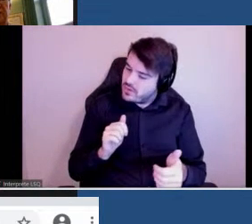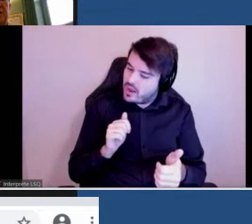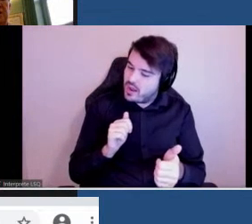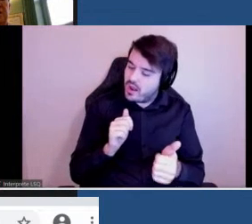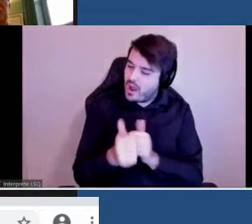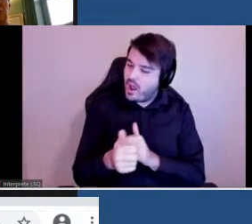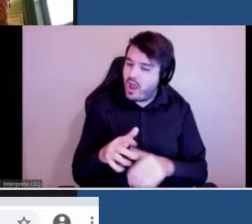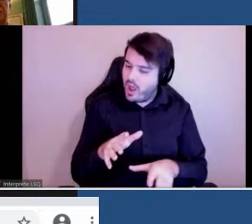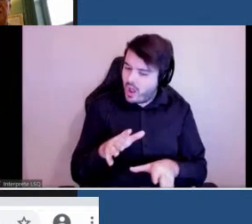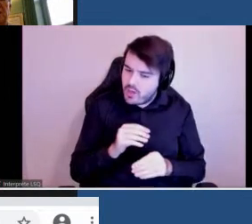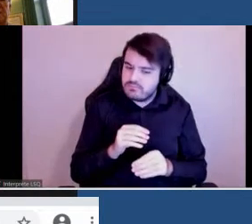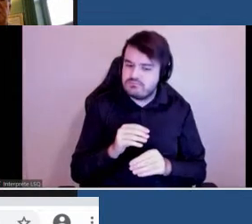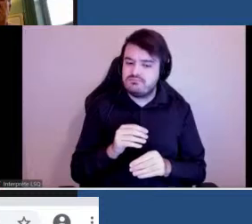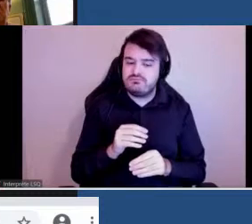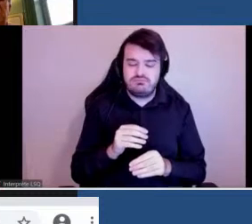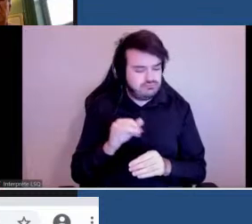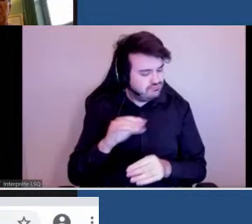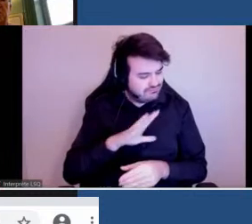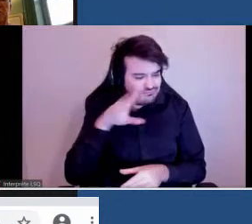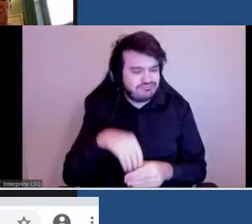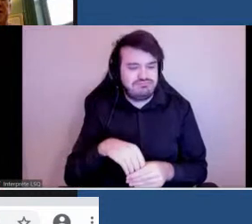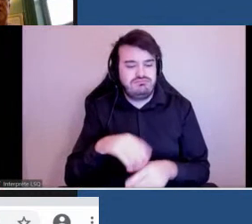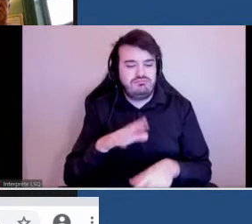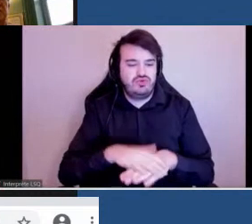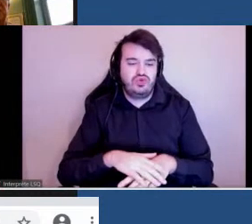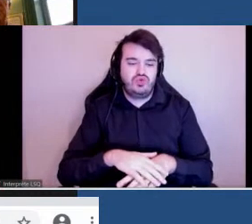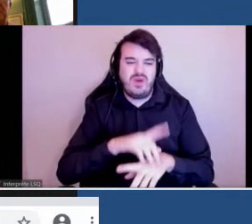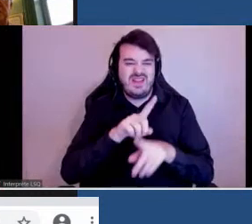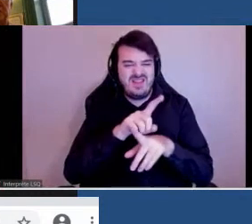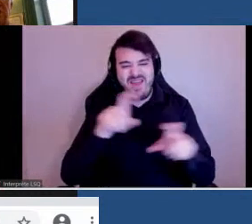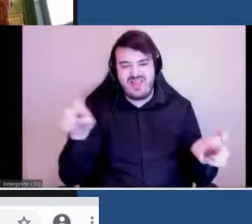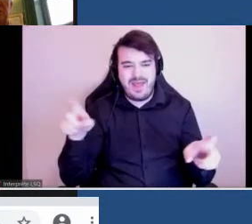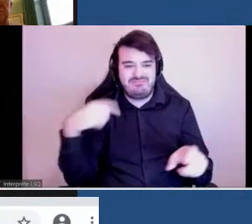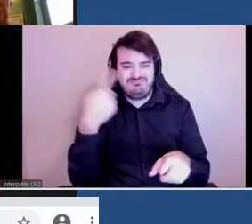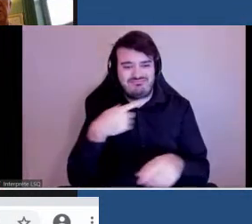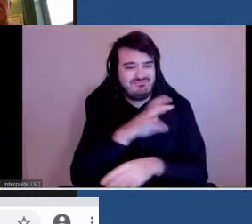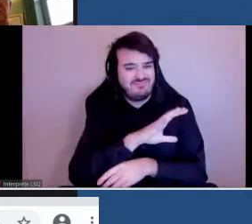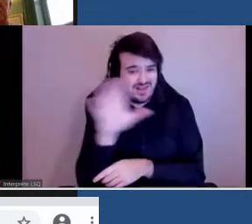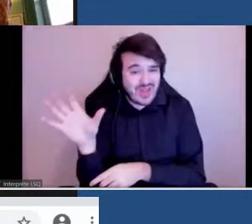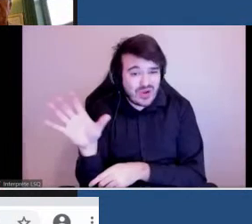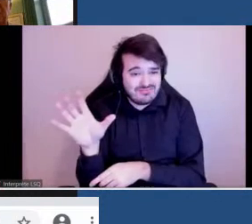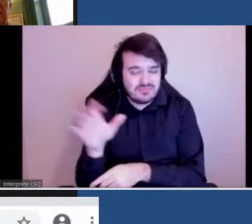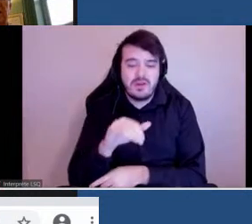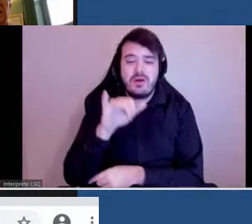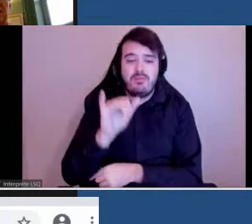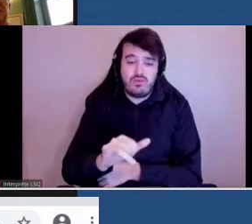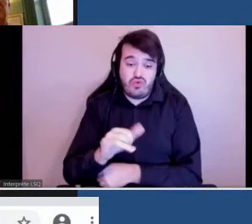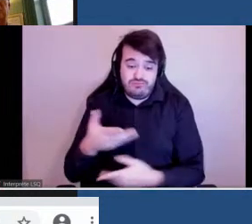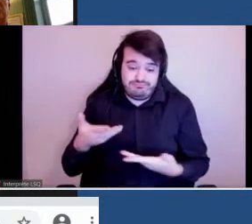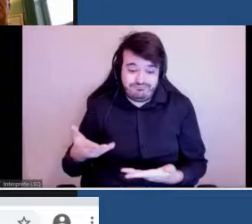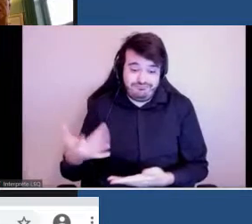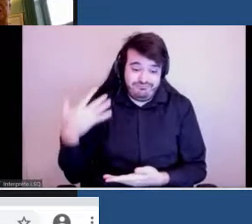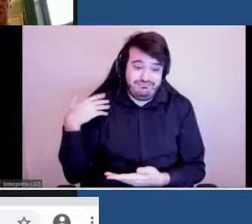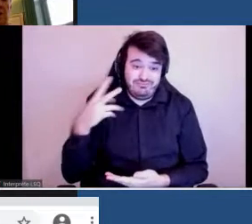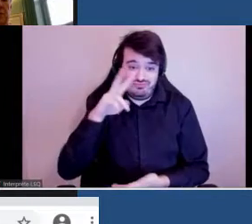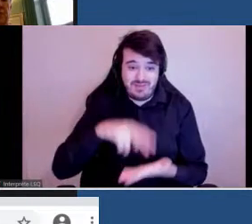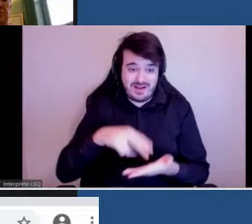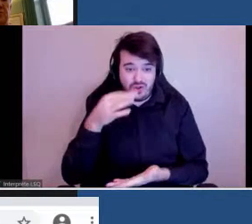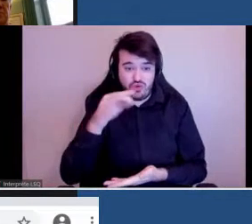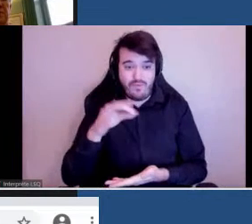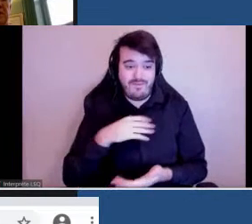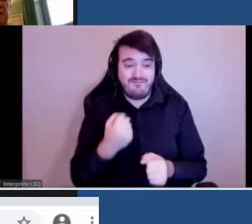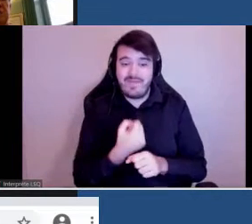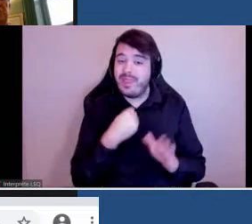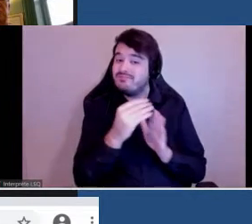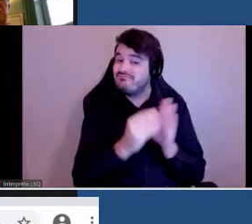Et nous savons que ça fait partie intégrante de la diversité du Canada. C'est pour ça qu'en 2019, lors de notre plan d'accessibilité